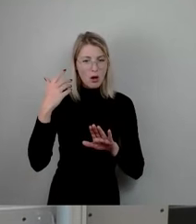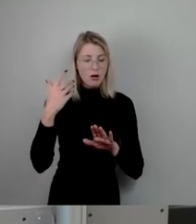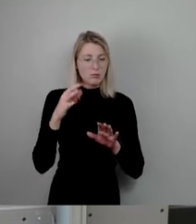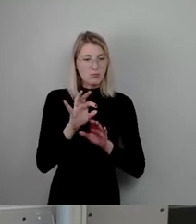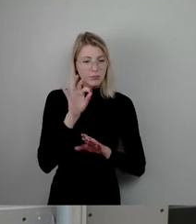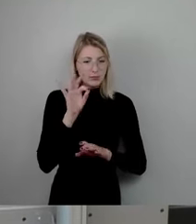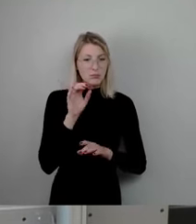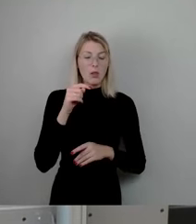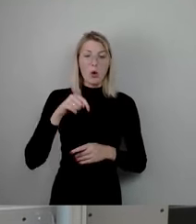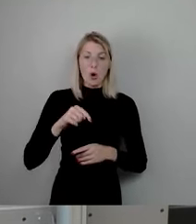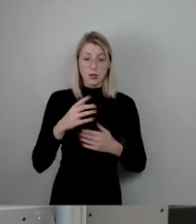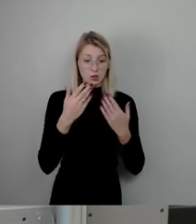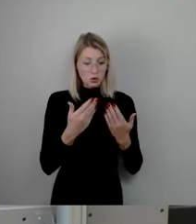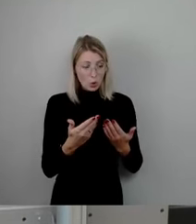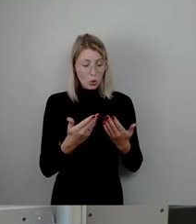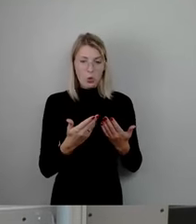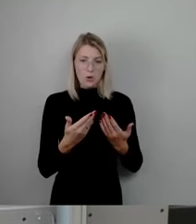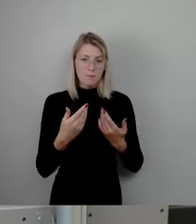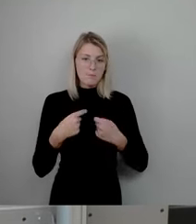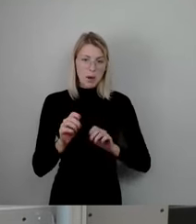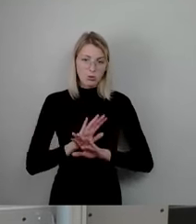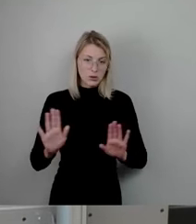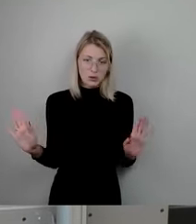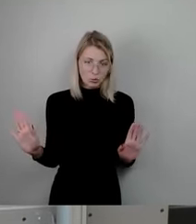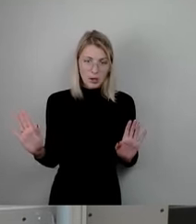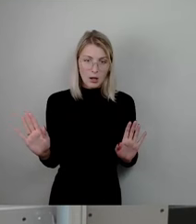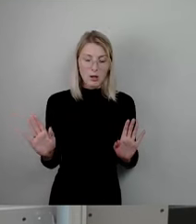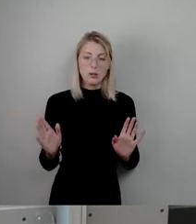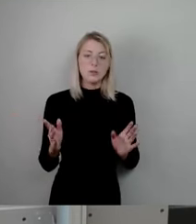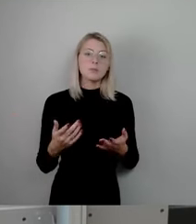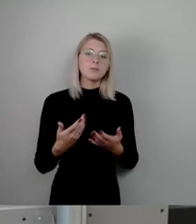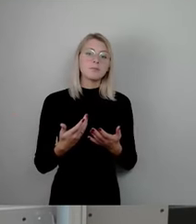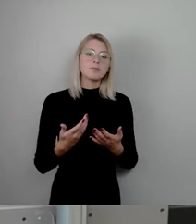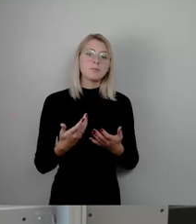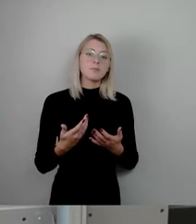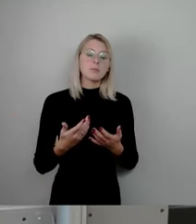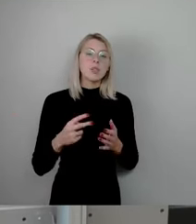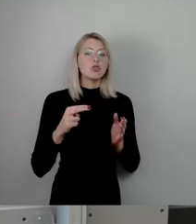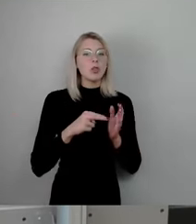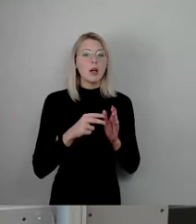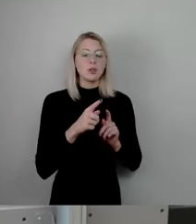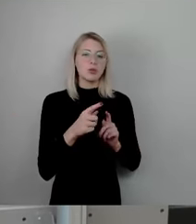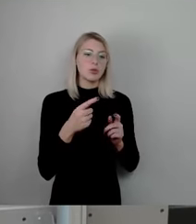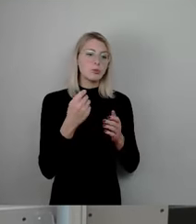heute so in dieser Weise nicht mehr bauen würden. Es ist eine sogenannte statisch bestimmte Brücke, die